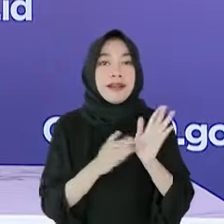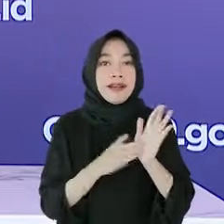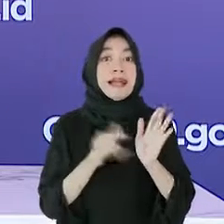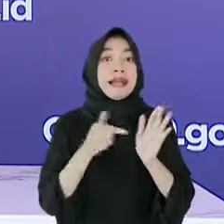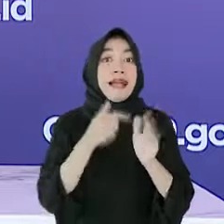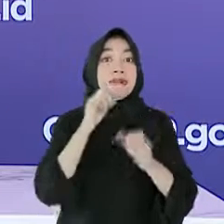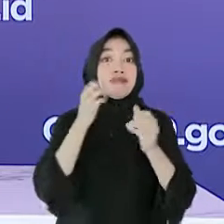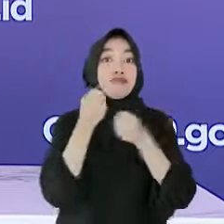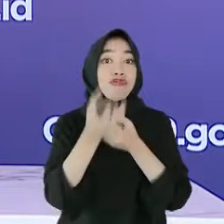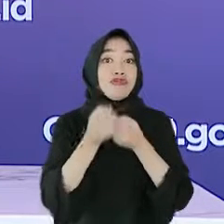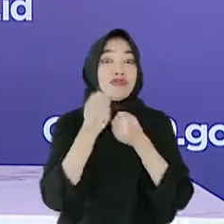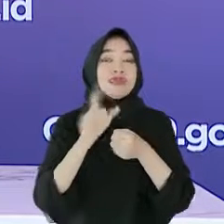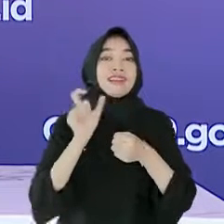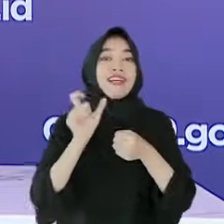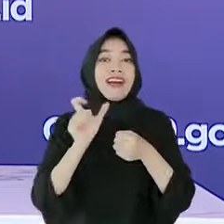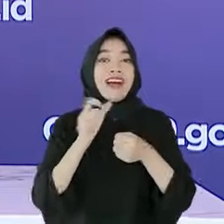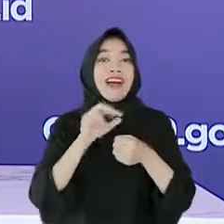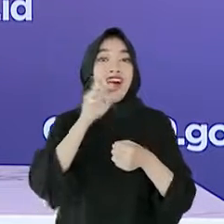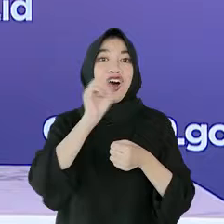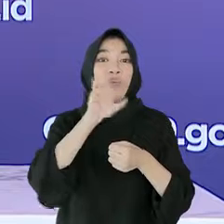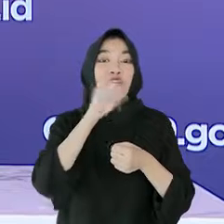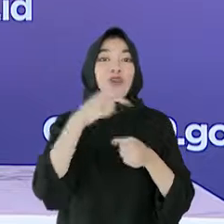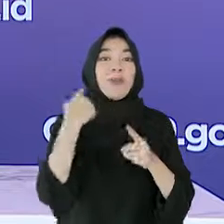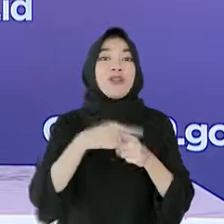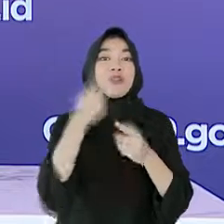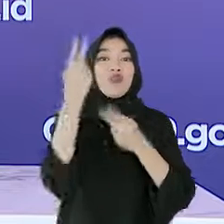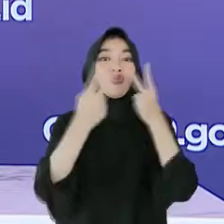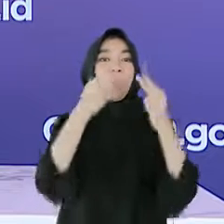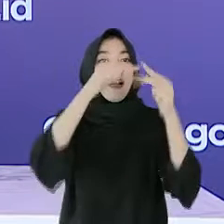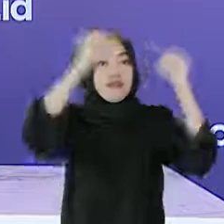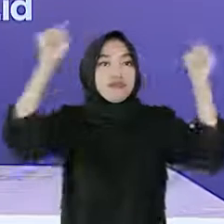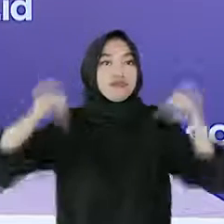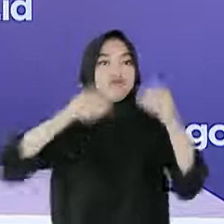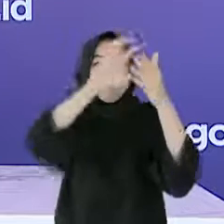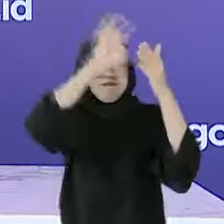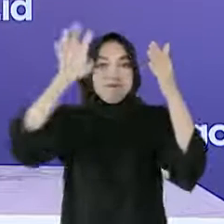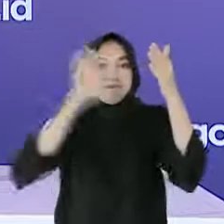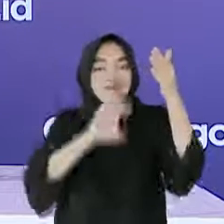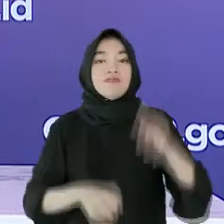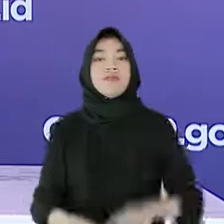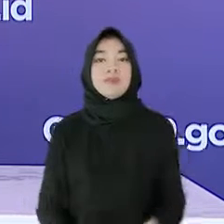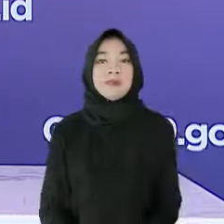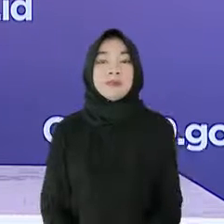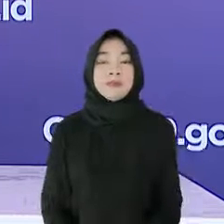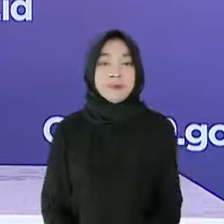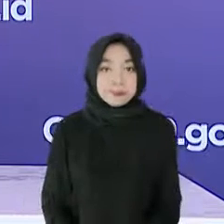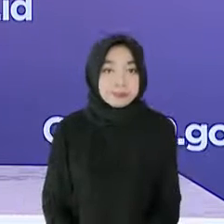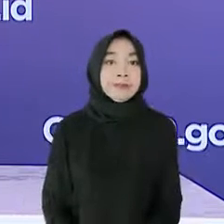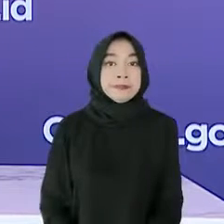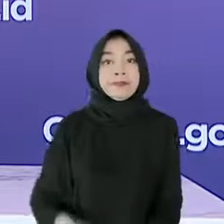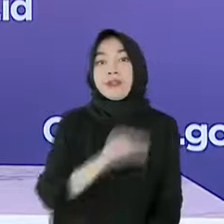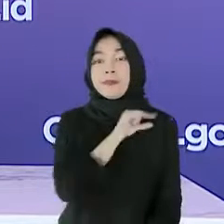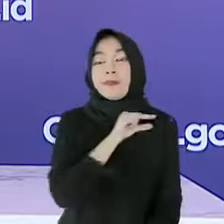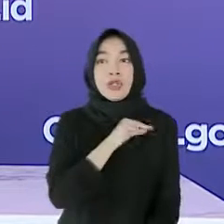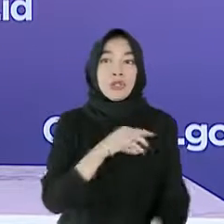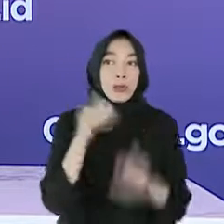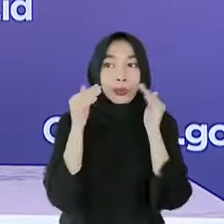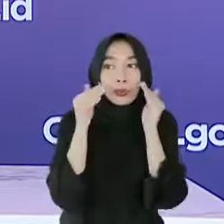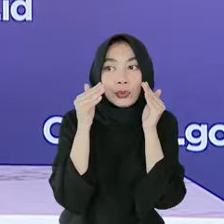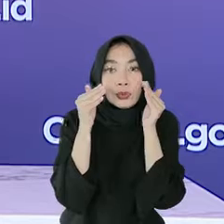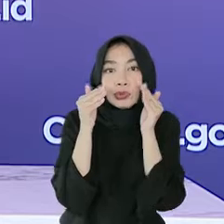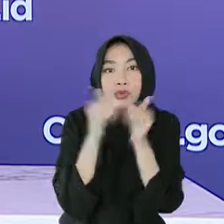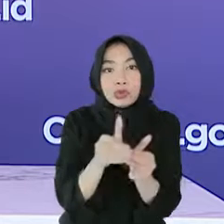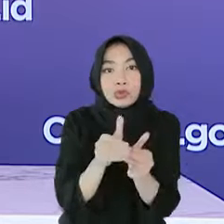maupun audio di tempat dan waktu yang strategis. Kemudian, panitia khusus yang telah terbentuk harus